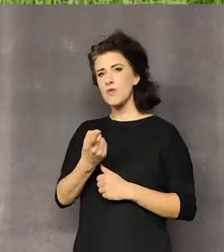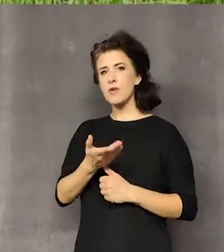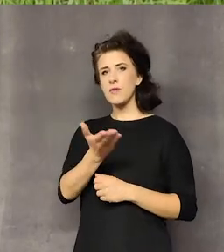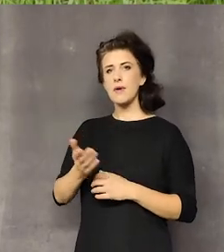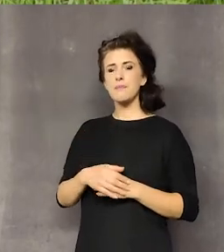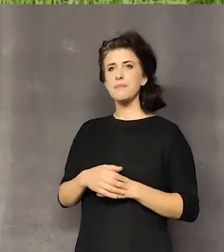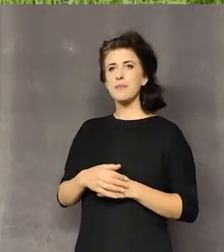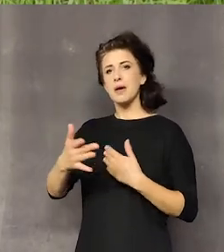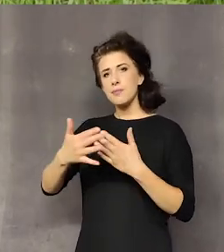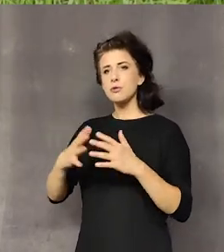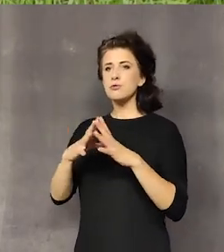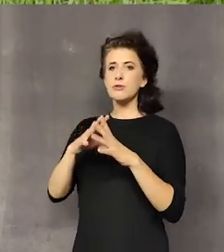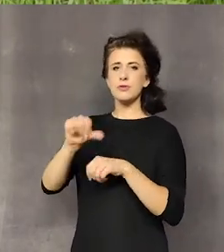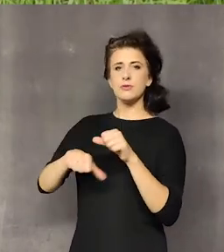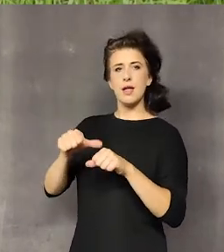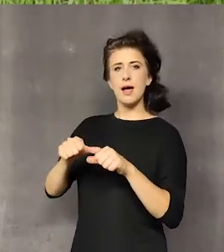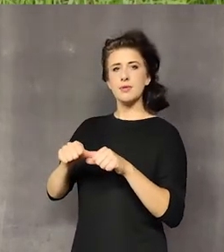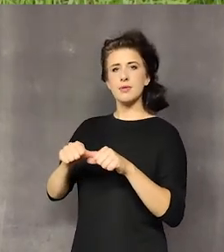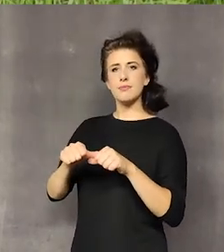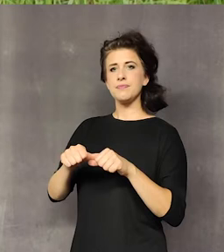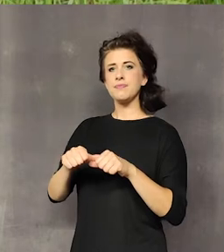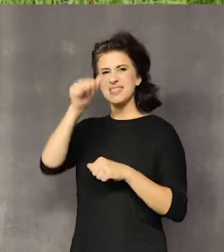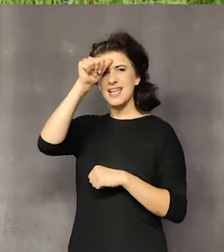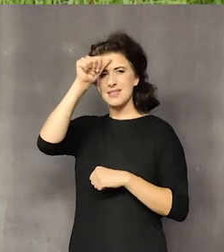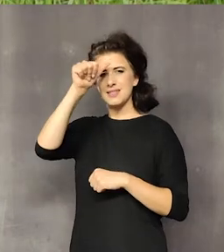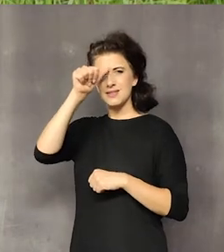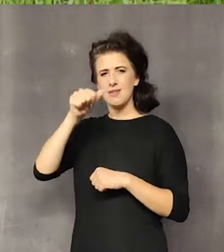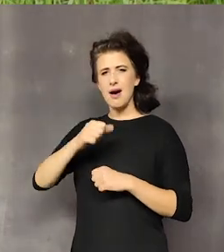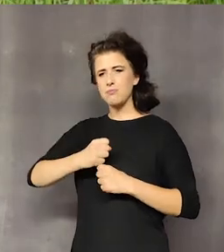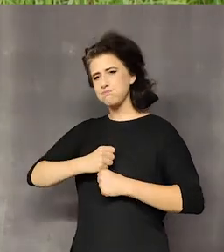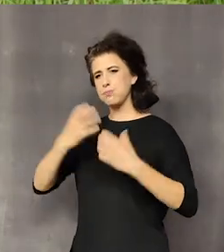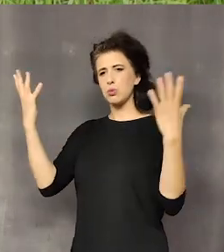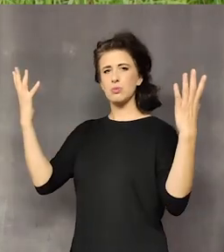prawie 10 lat. Jest taki boom, jak my to mówimy.